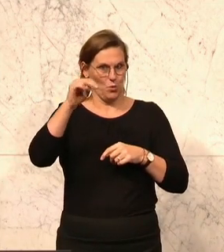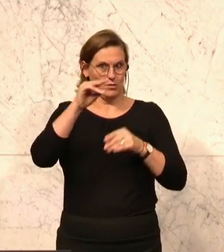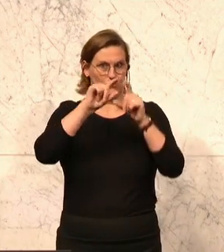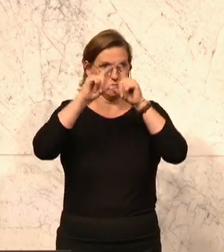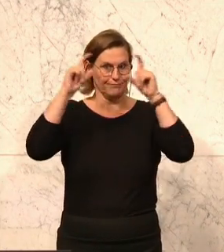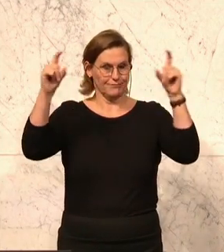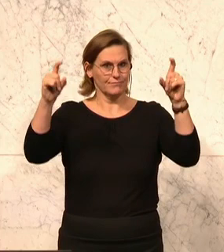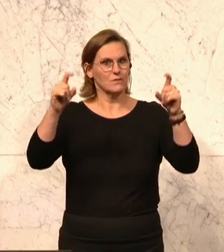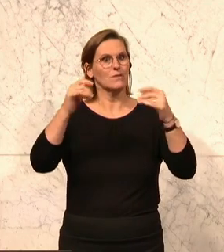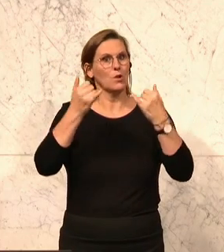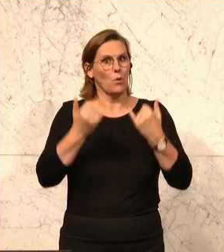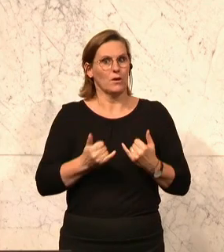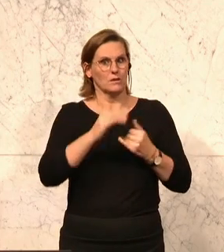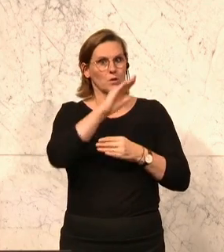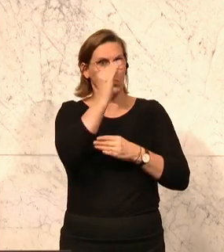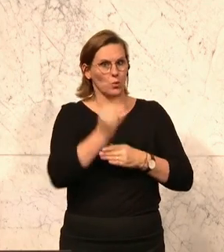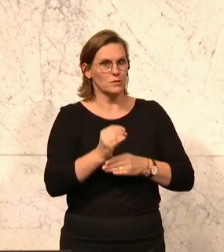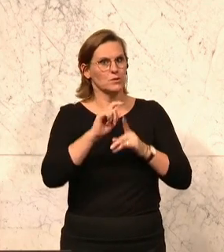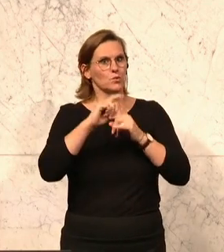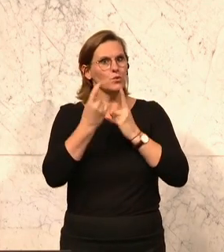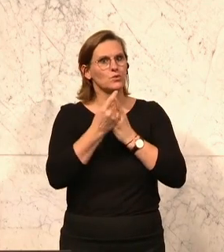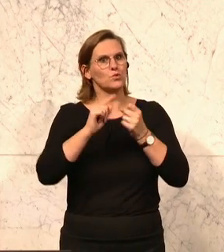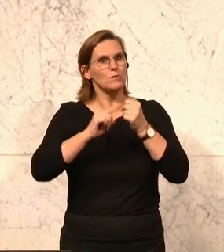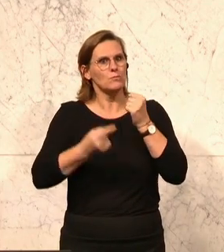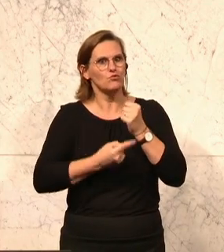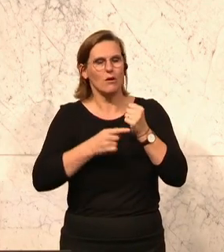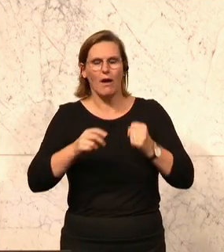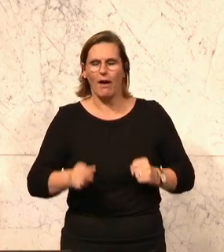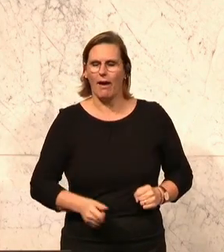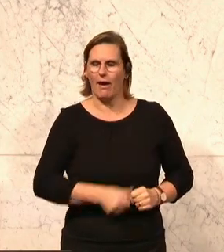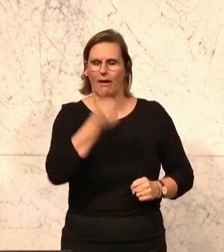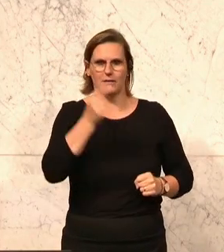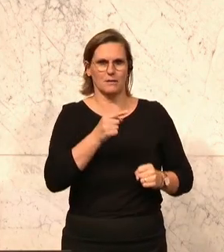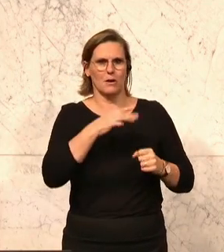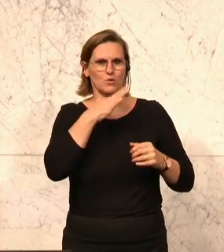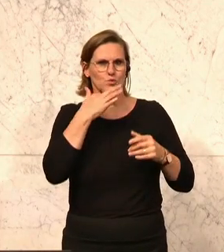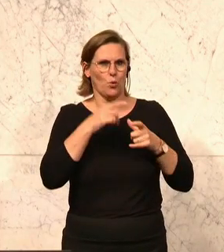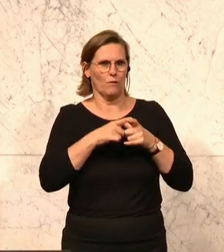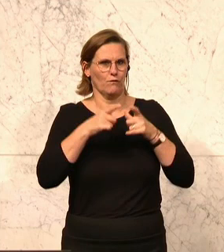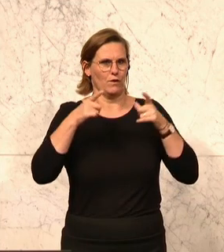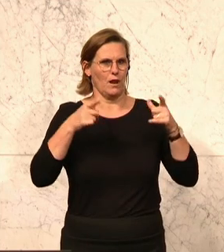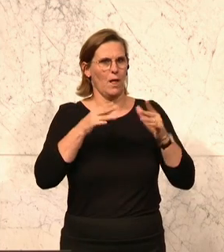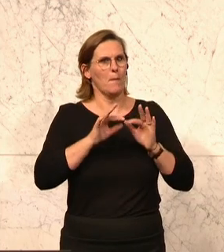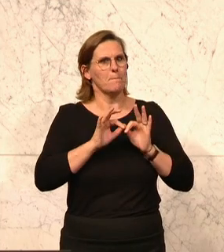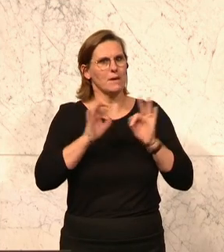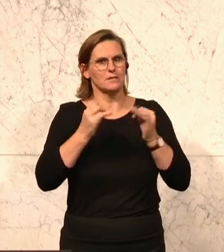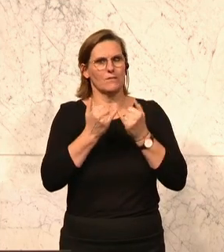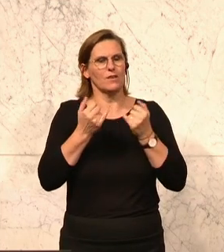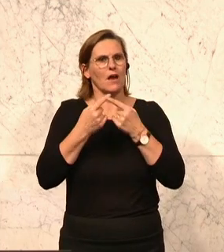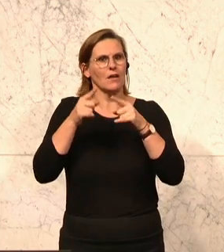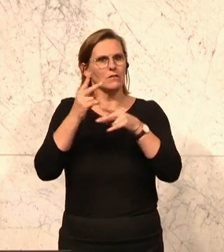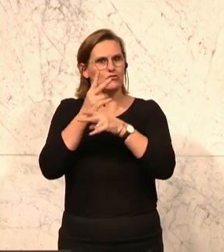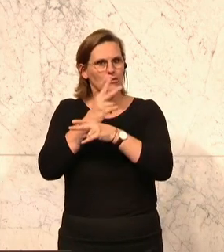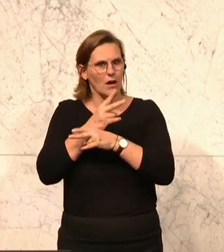höchsten Kunst und Kulturbudget aller Zeiten berichten können. Wir haben besser als andere Staaten die